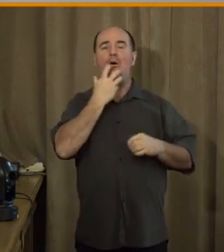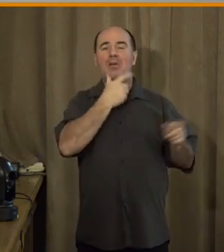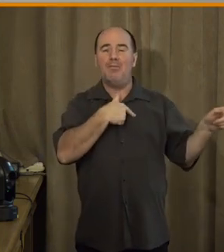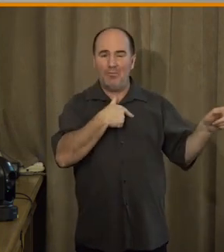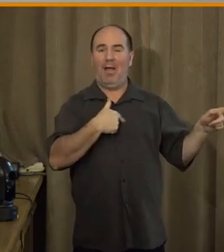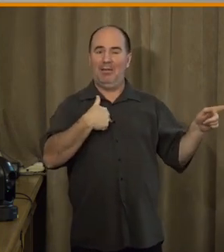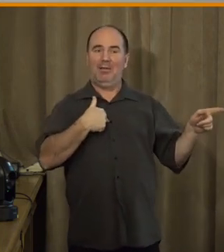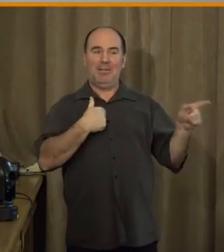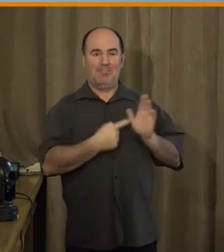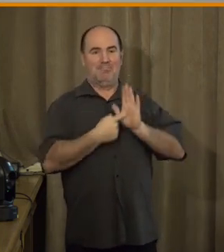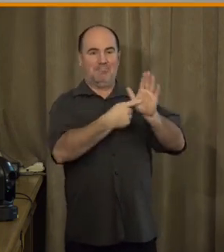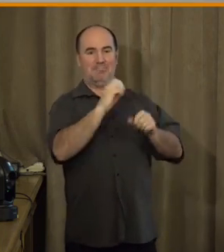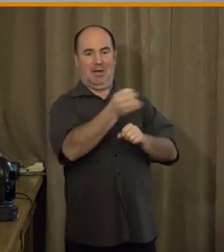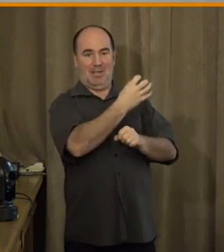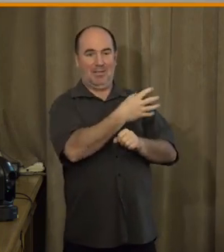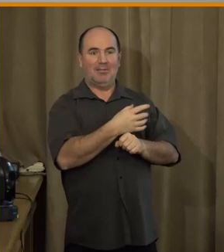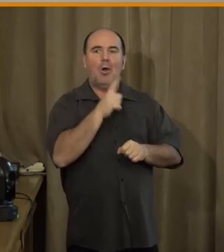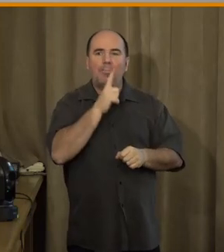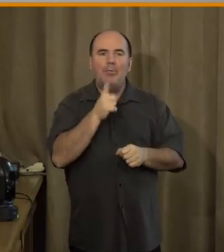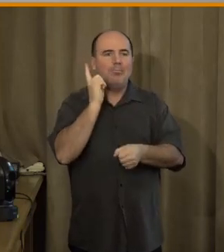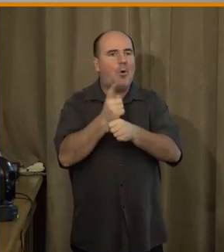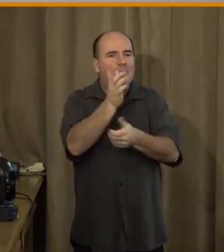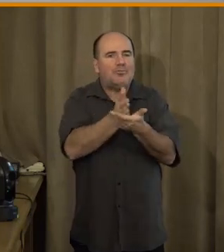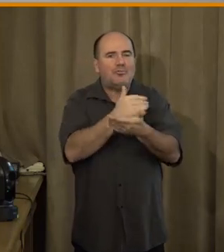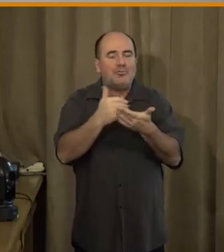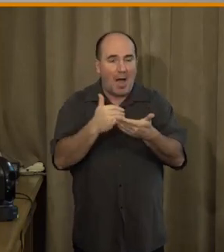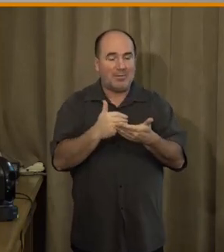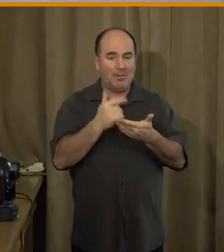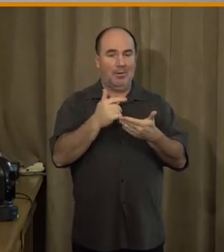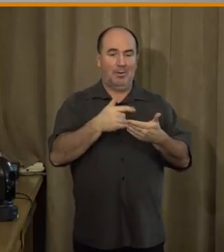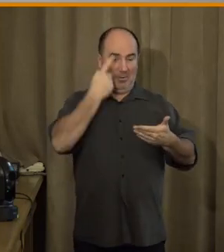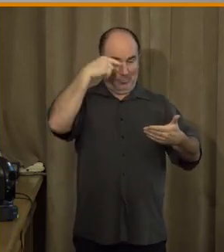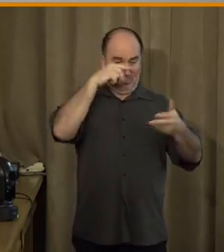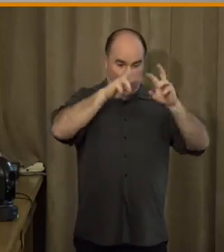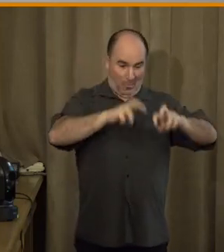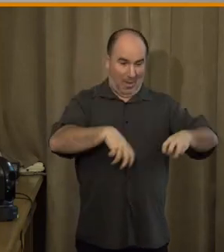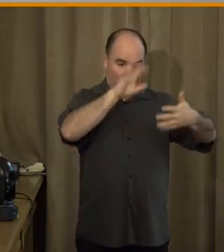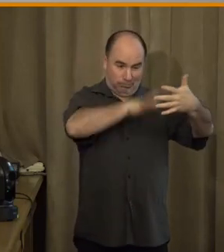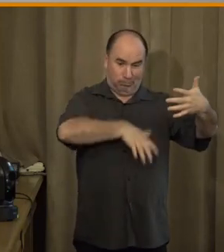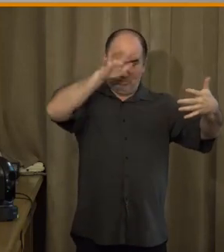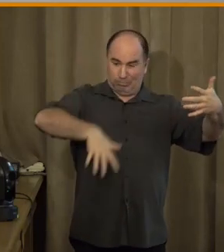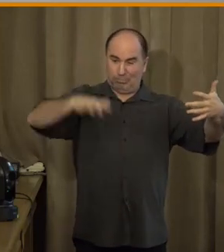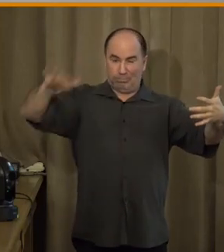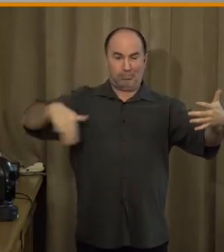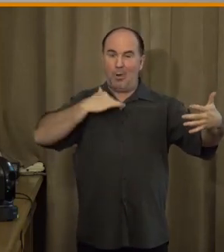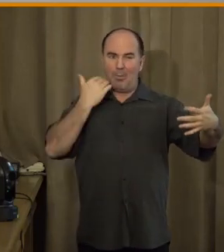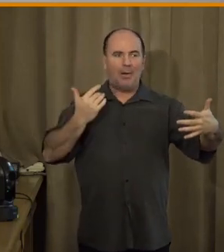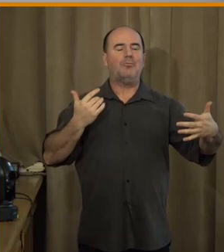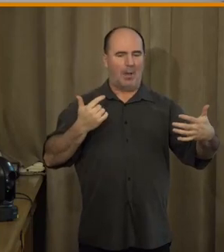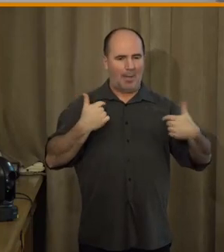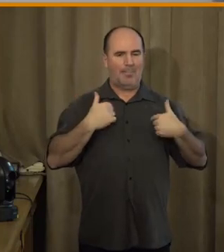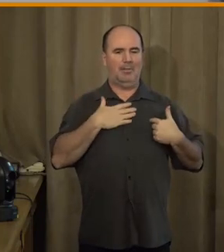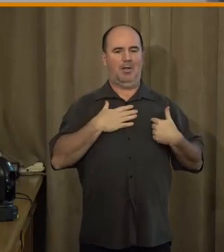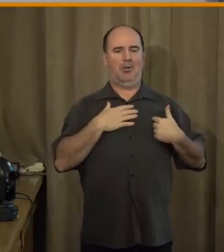opravdu část. Ta studie je mnohem širší a my samozřejmě na stránkách projektu Juridicum